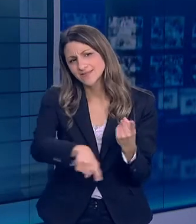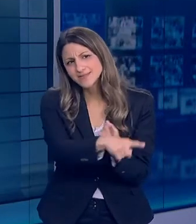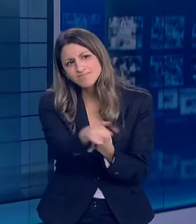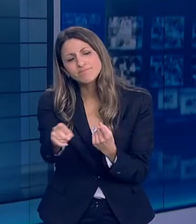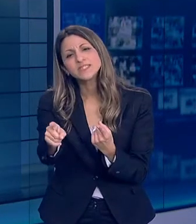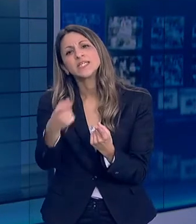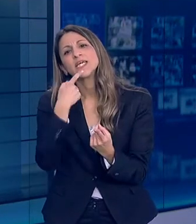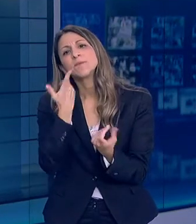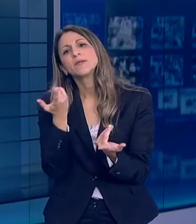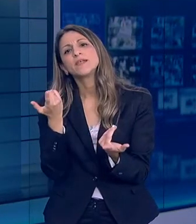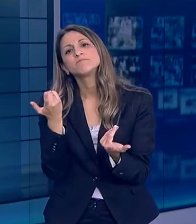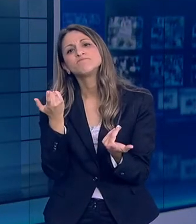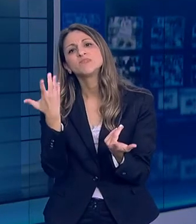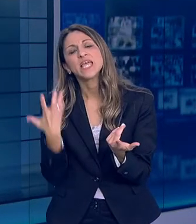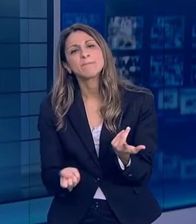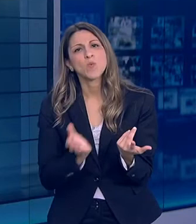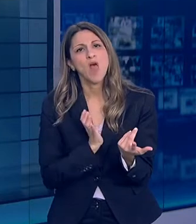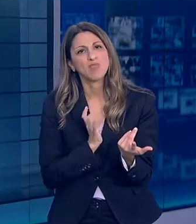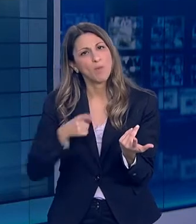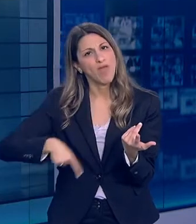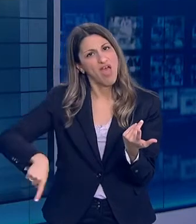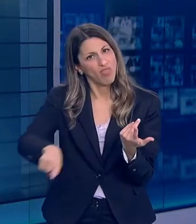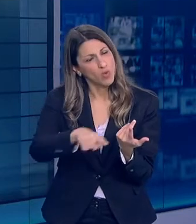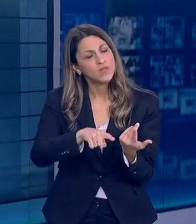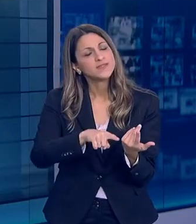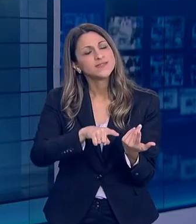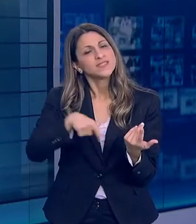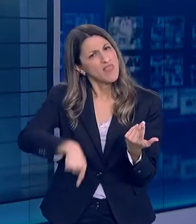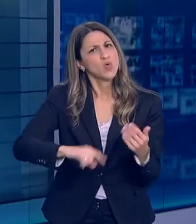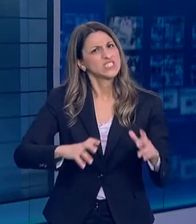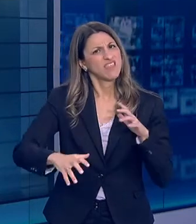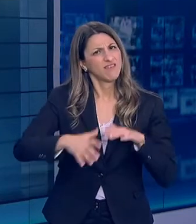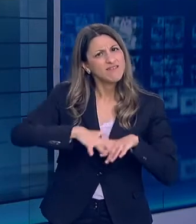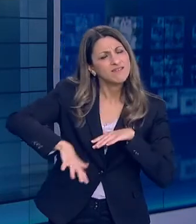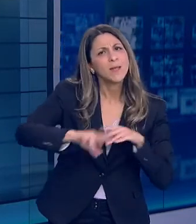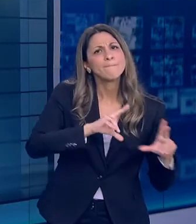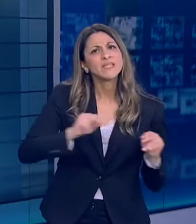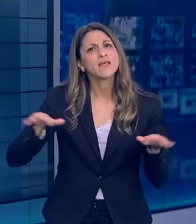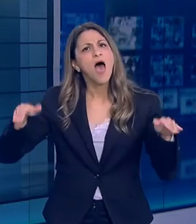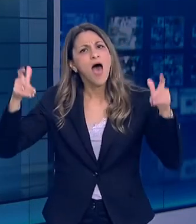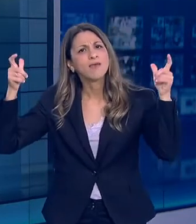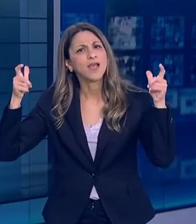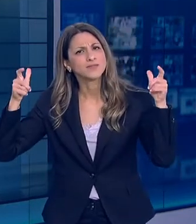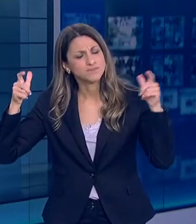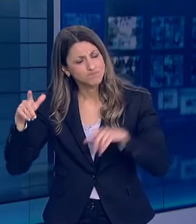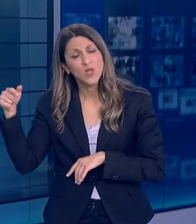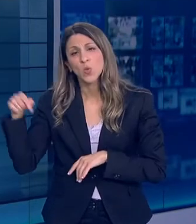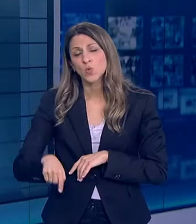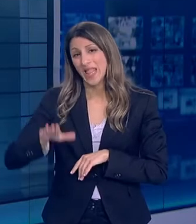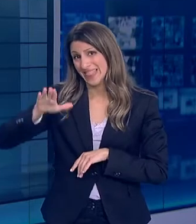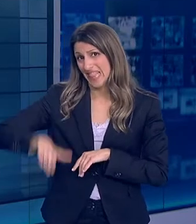το δικό τους μετερίζει μας σκέπτονται Όχι εμένα, όλους μας Θα ήθελα να τελειώσω αυτή την ενημέρωση με ένα απόσπασμα από τον Οδυσσέα Ελίτη